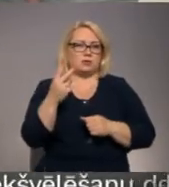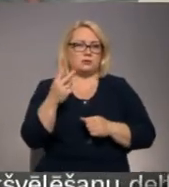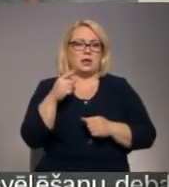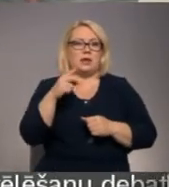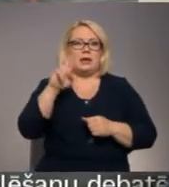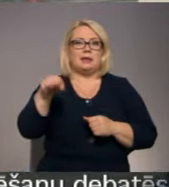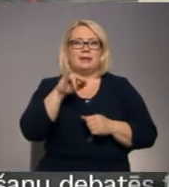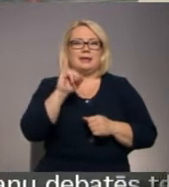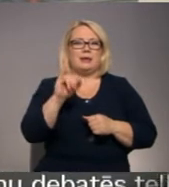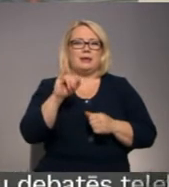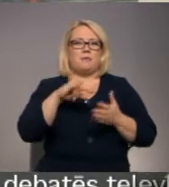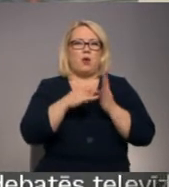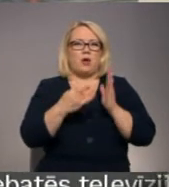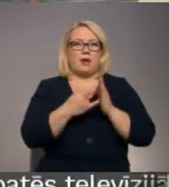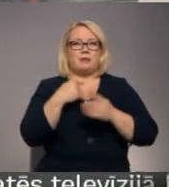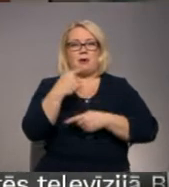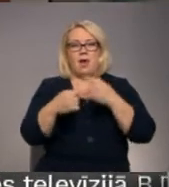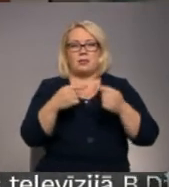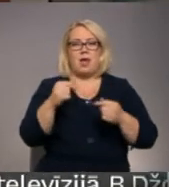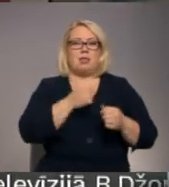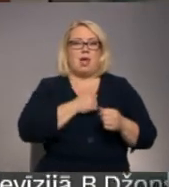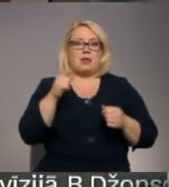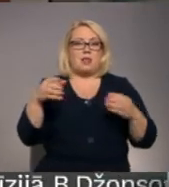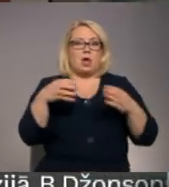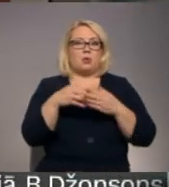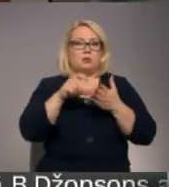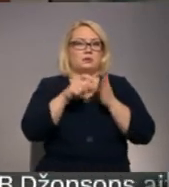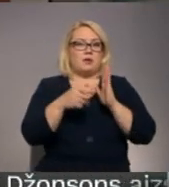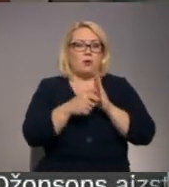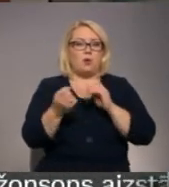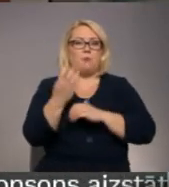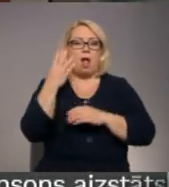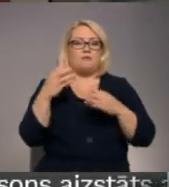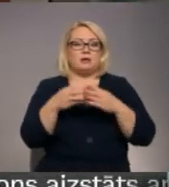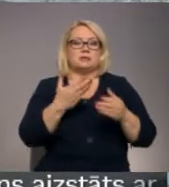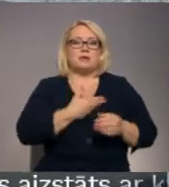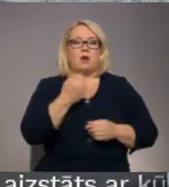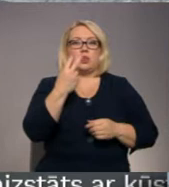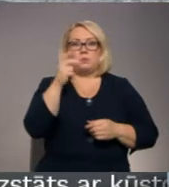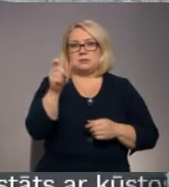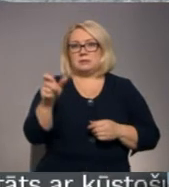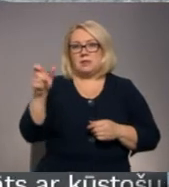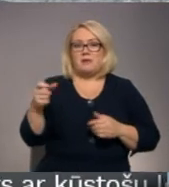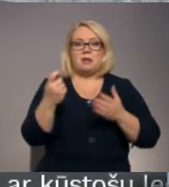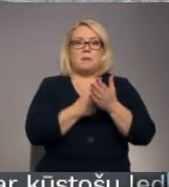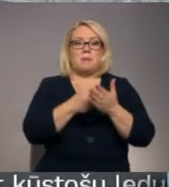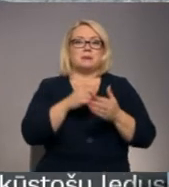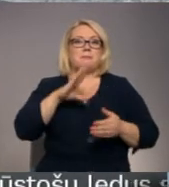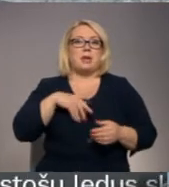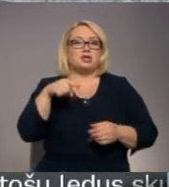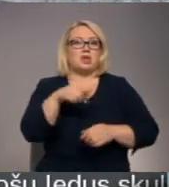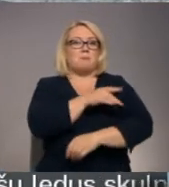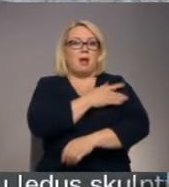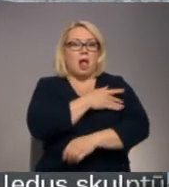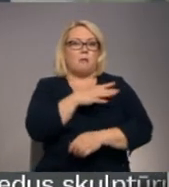projekta gaitā Latgalē pašlaik grupu dzīvokļos Daugavpilī un Balvu novadā dzīvo 12 personas, tomēr pieprasījums pēc pakalpojuma ir